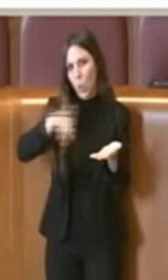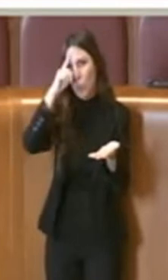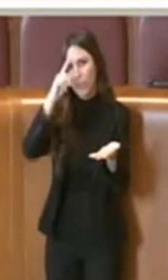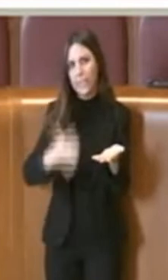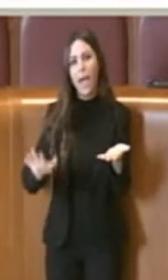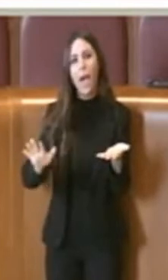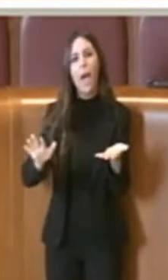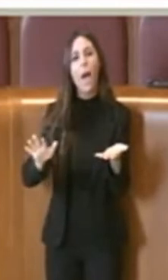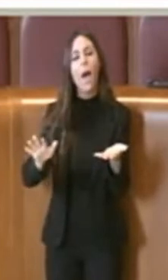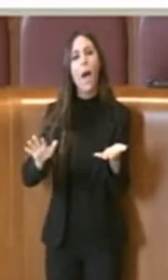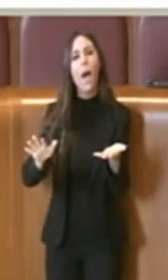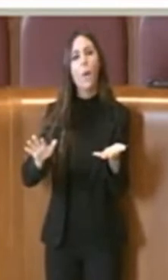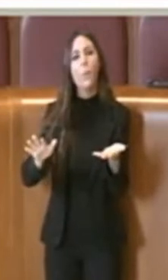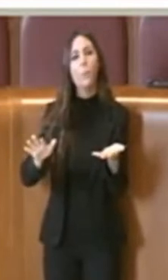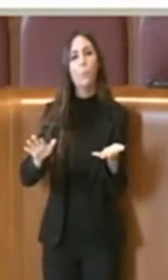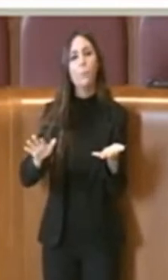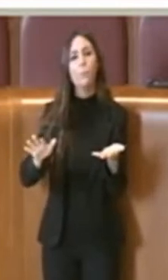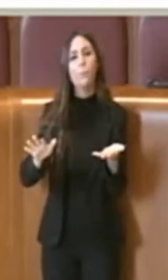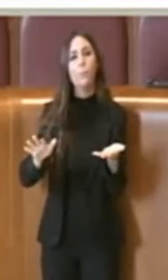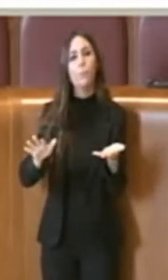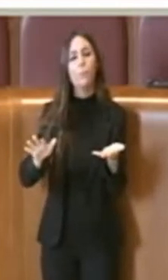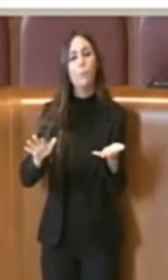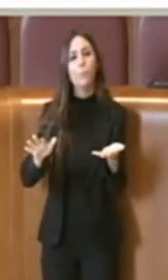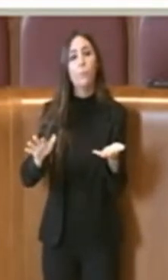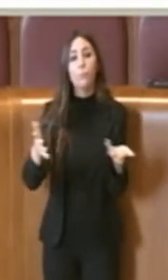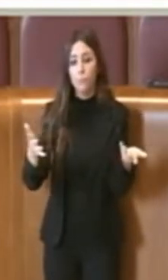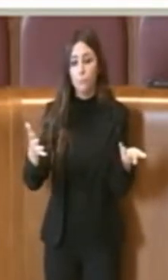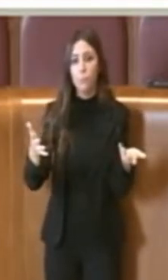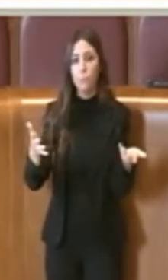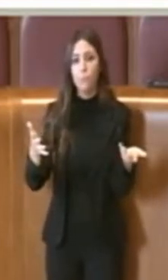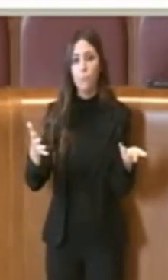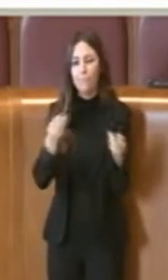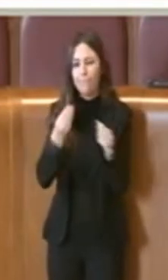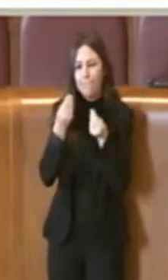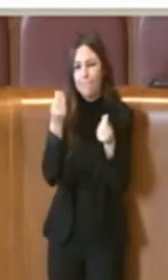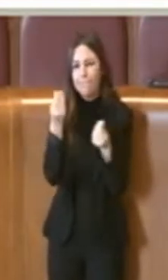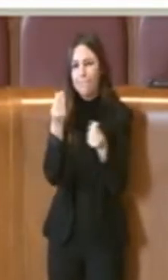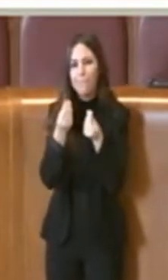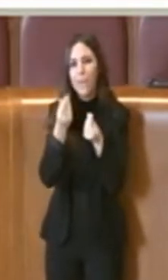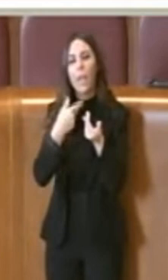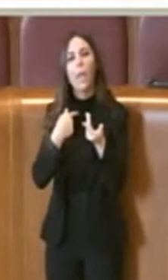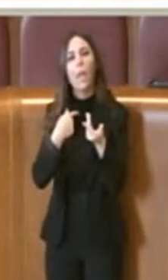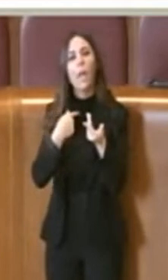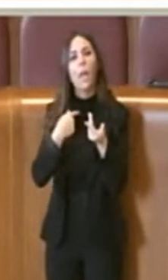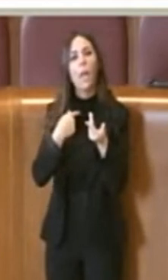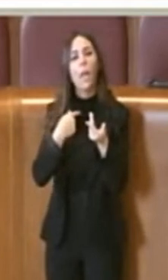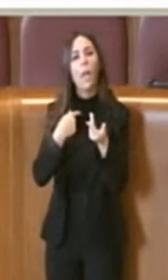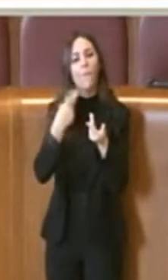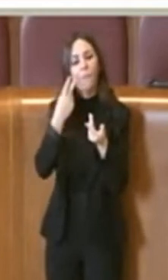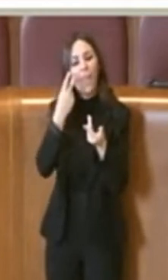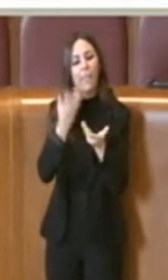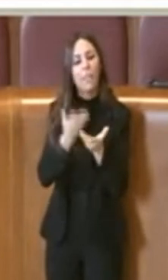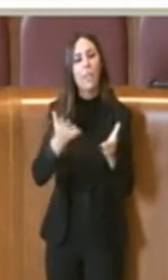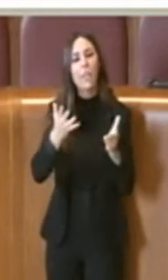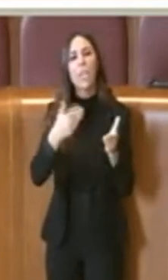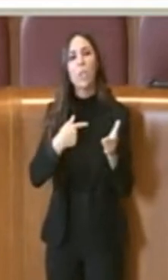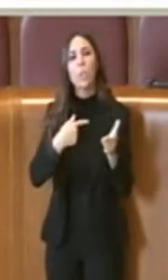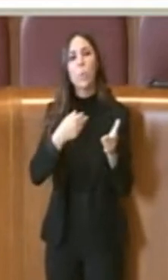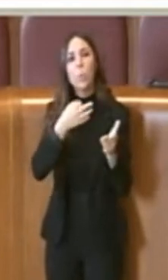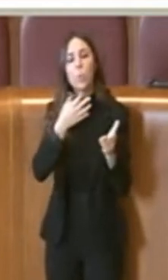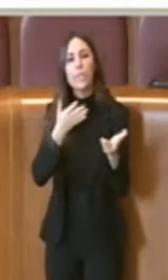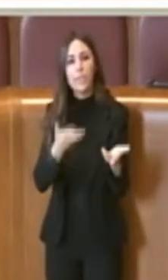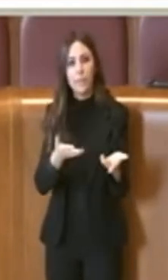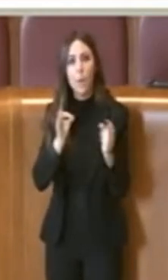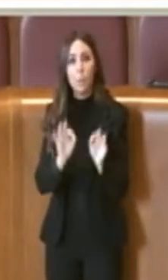ovviamente viene appunto nidificato, insomma e perciò